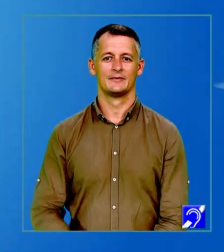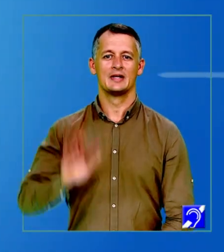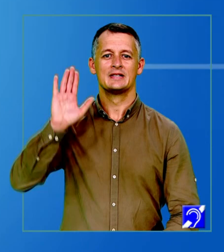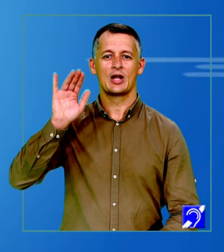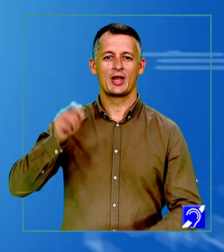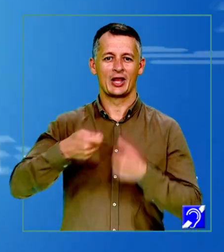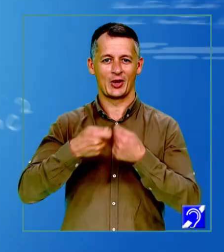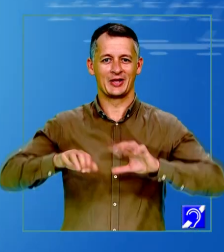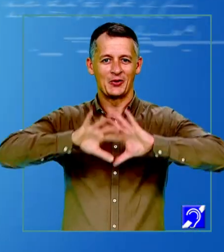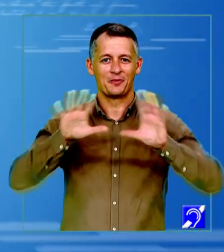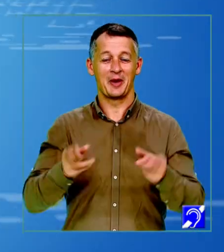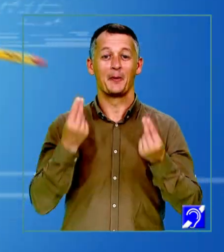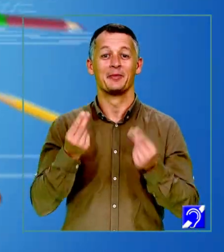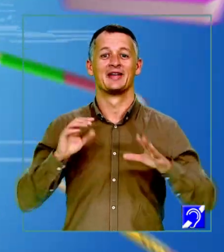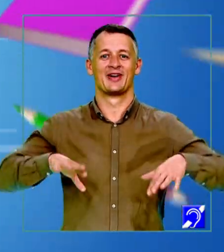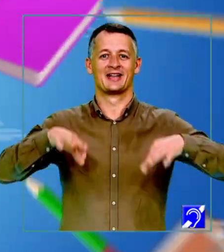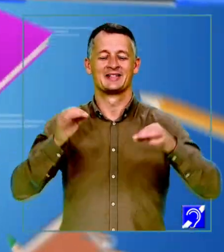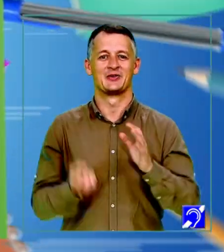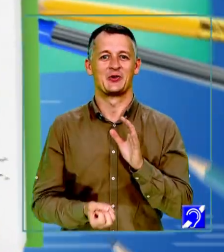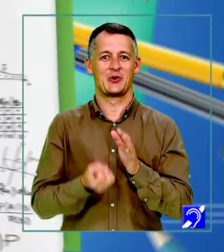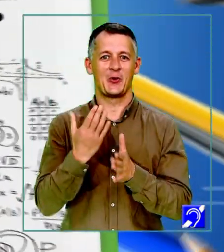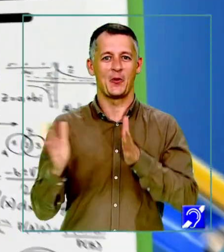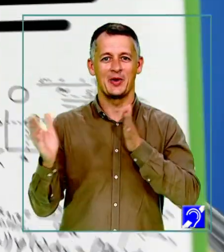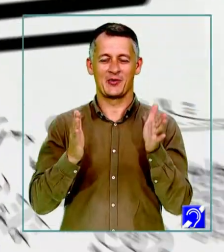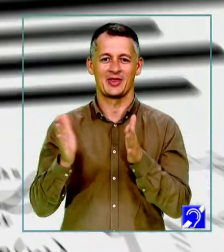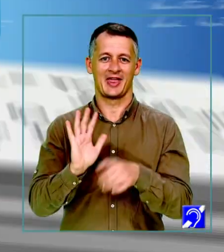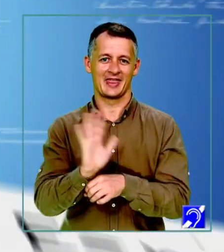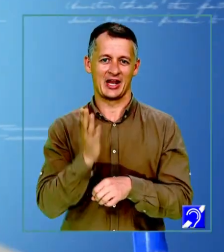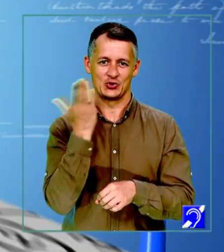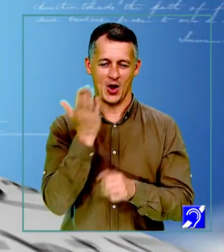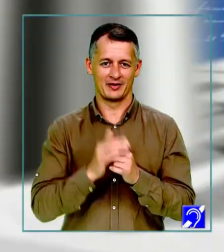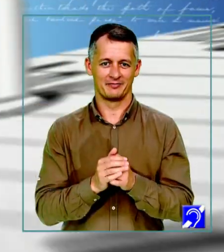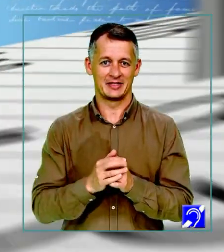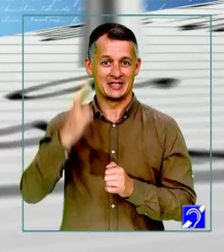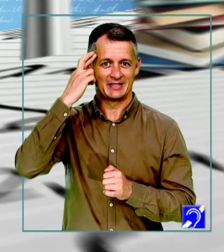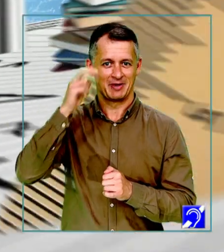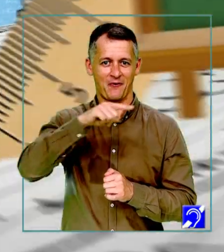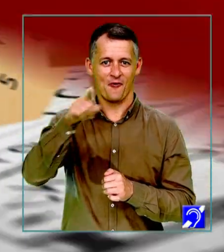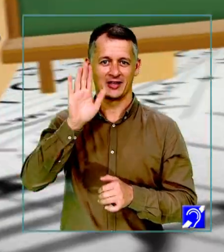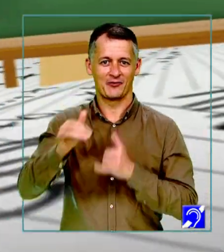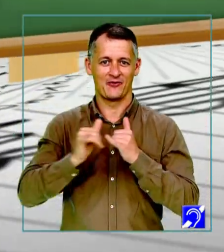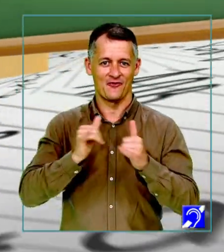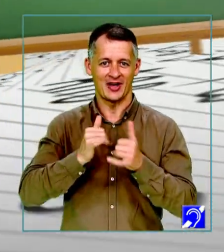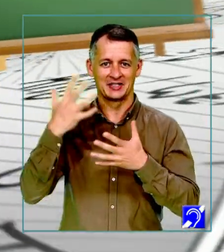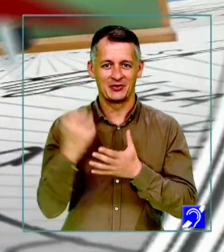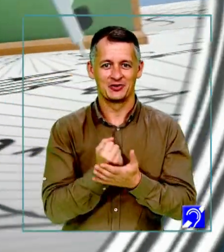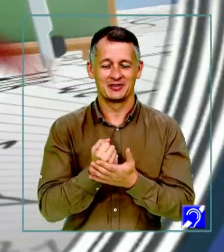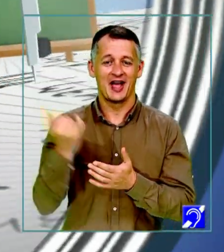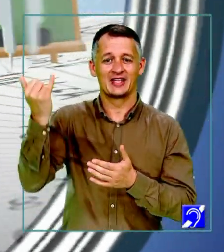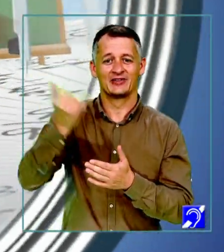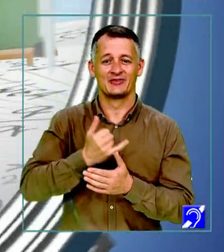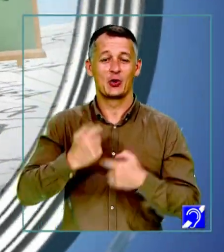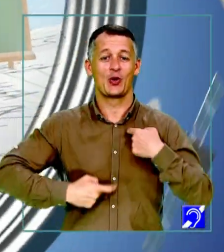Salutare tuturor! Bine v-am regăsit la un nou sezon de Teleșcoală! Sper că ați avut o vacanță reușită și că ați revenit cu forță